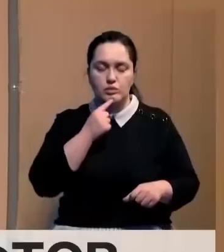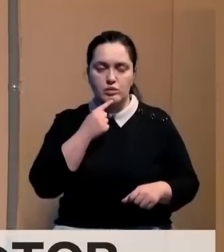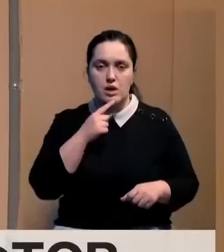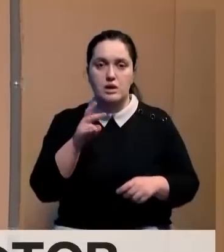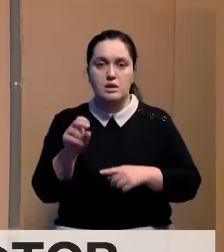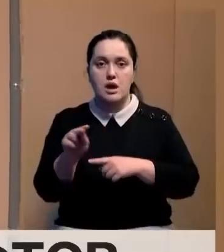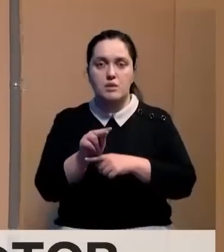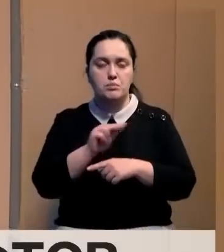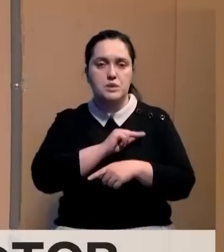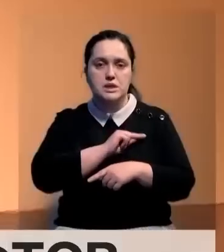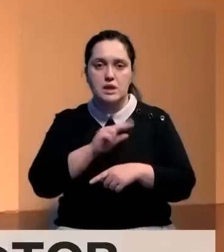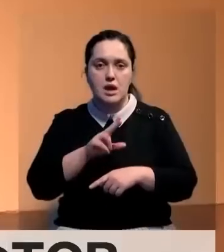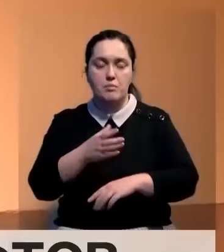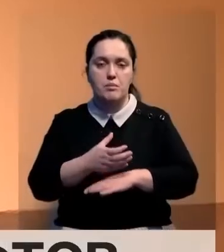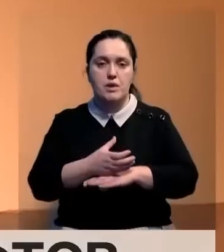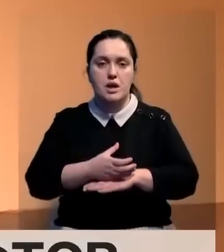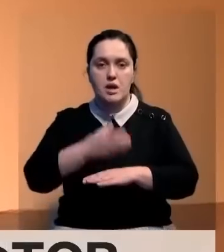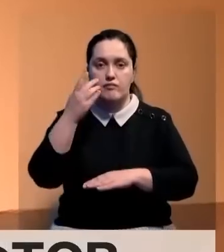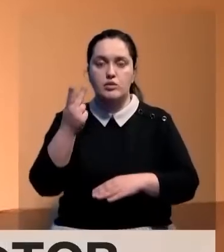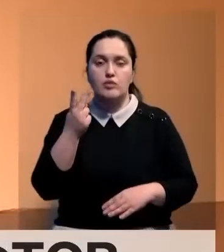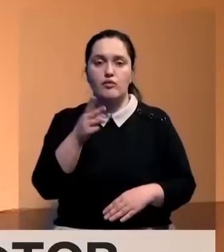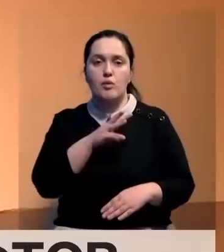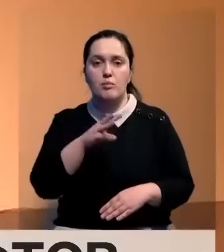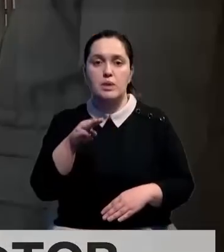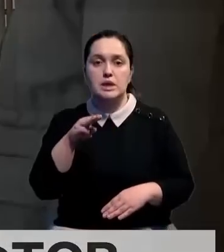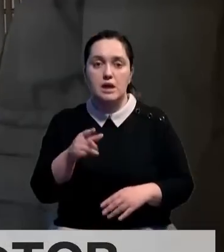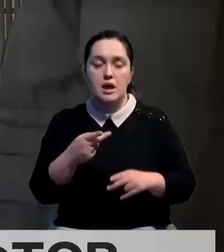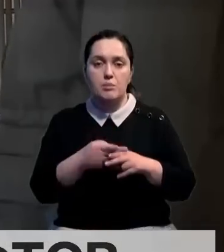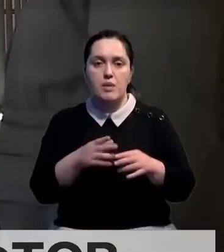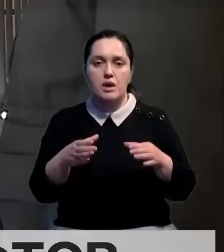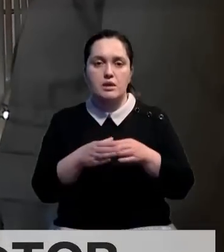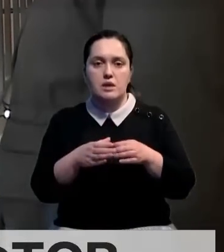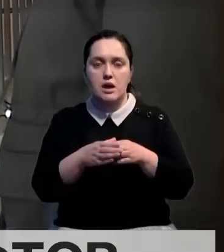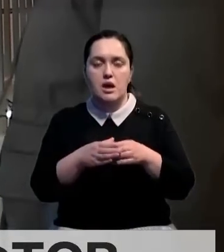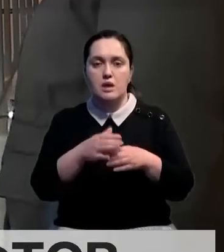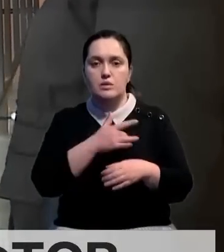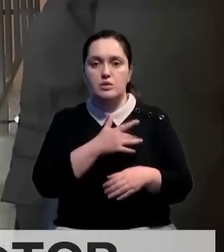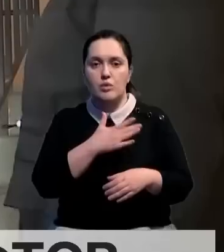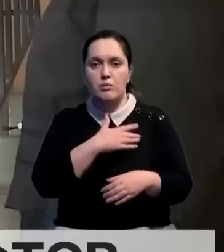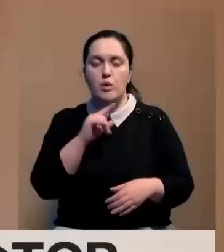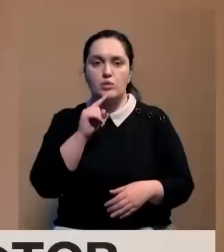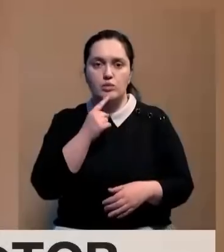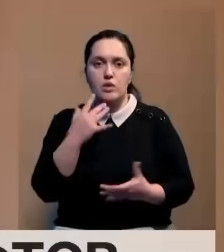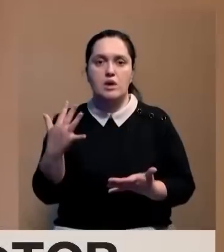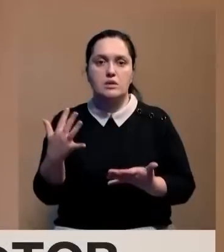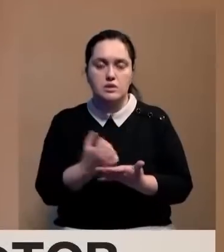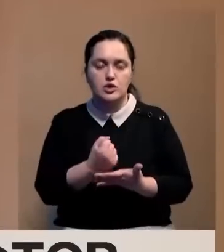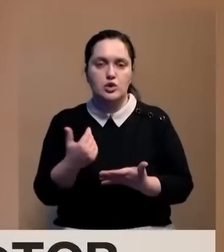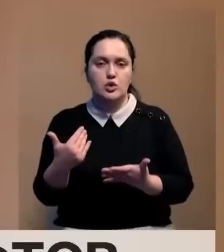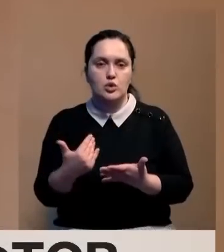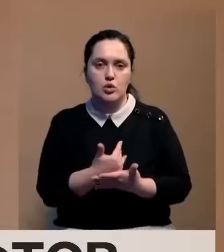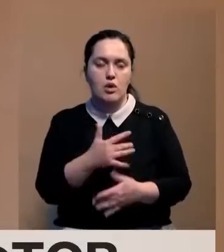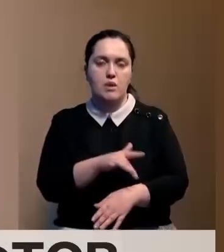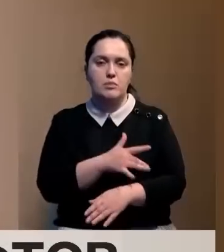На ремонт неработающего лифта требуется около 2 миллионов тенге. В объединении собственников и имущества, хотя и с трудом, нашли новую обслуживающую